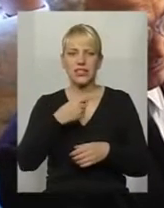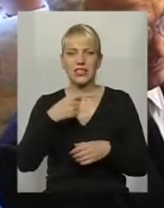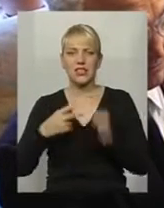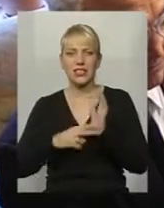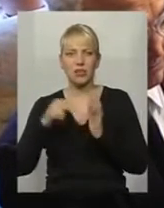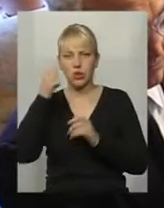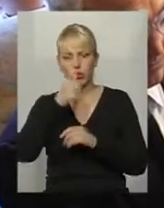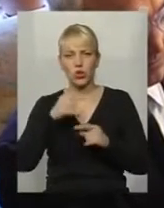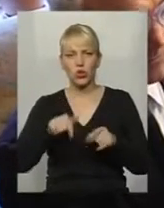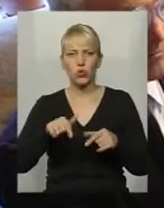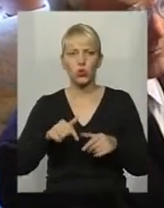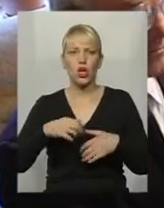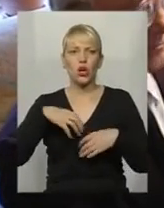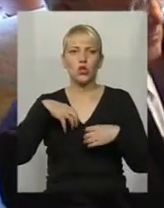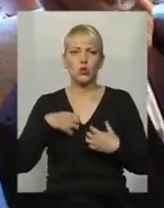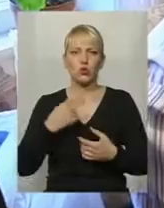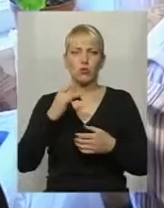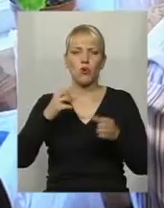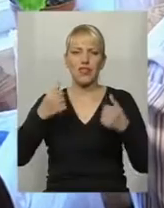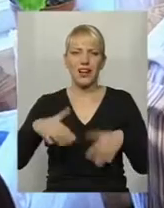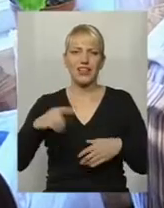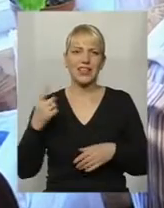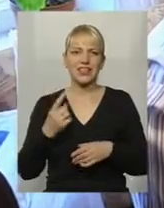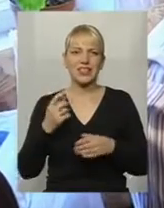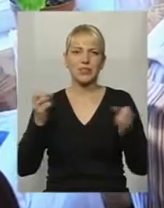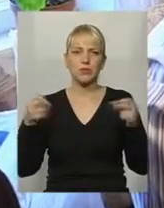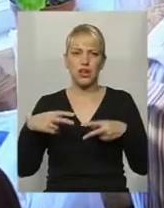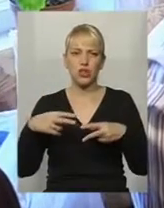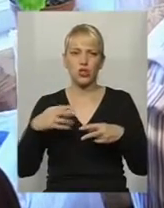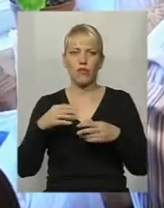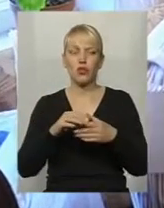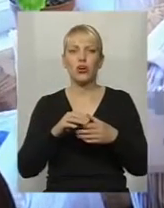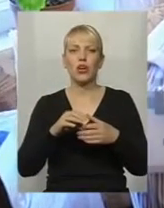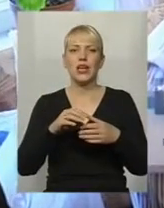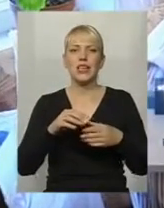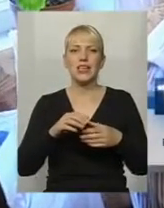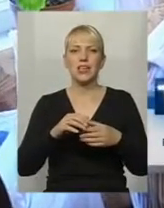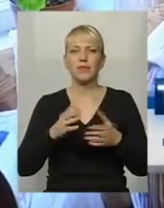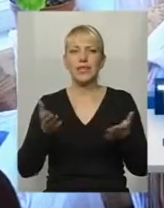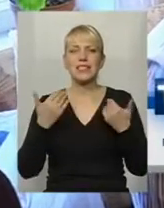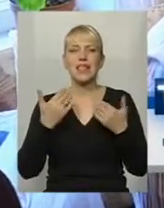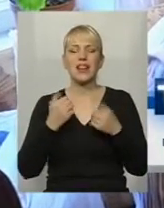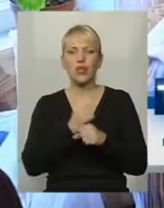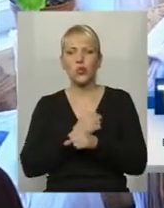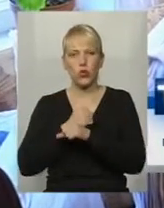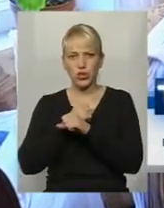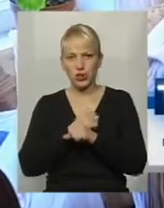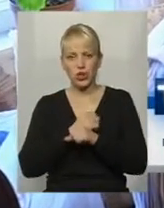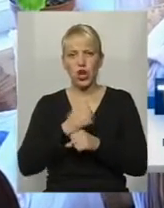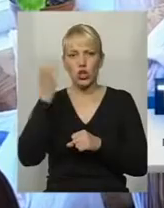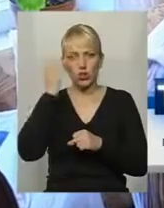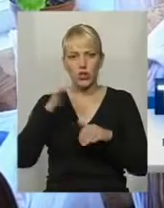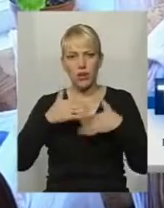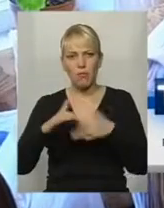Тут шкодують лише про втрату єдиного спеціалізованого санаторію. Чорне море – це Желізний порт, Одеса,